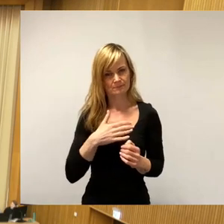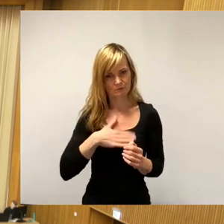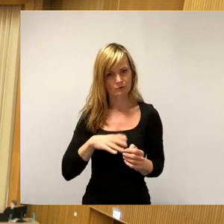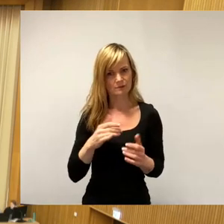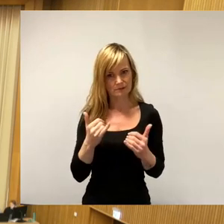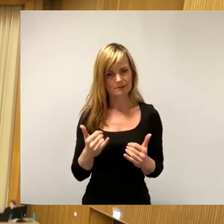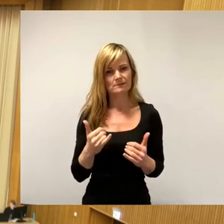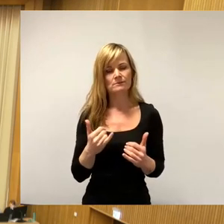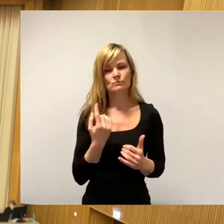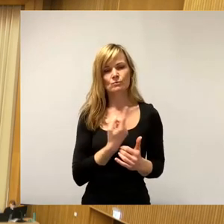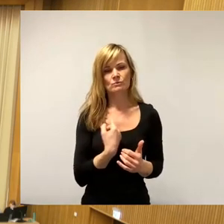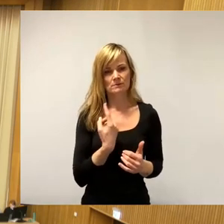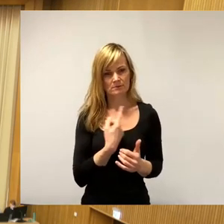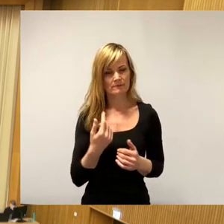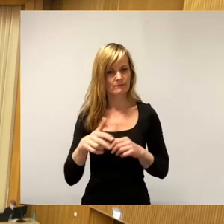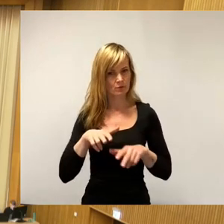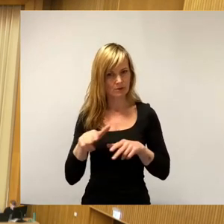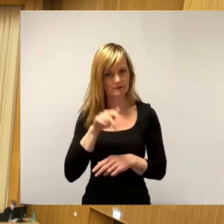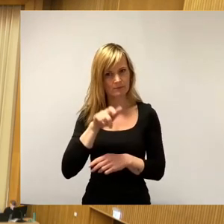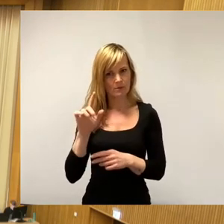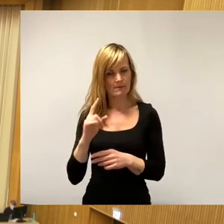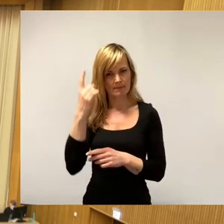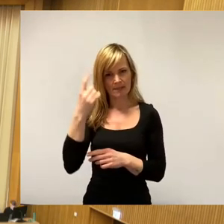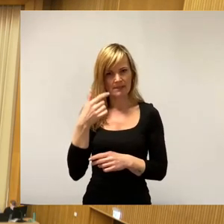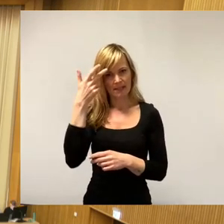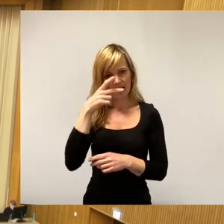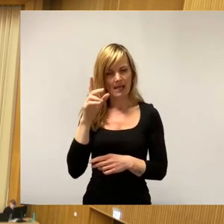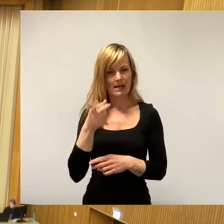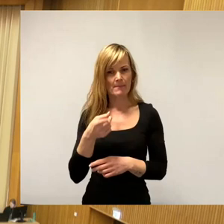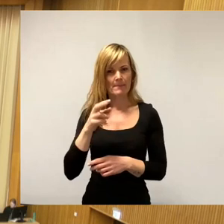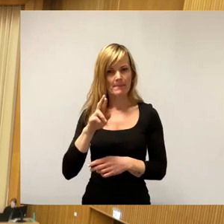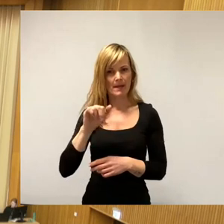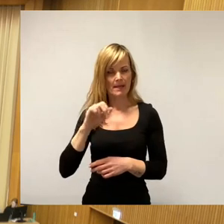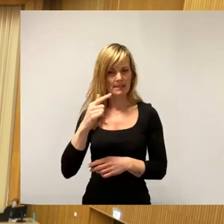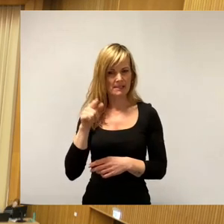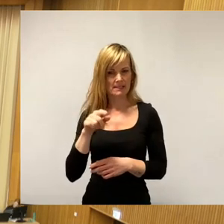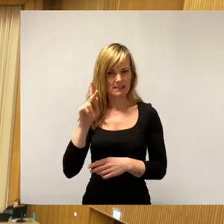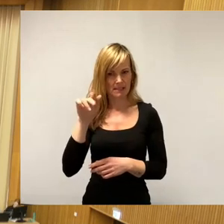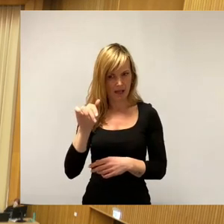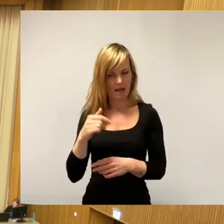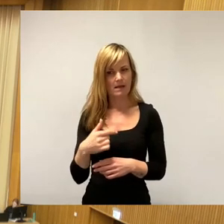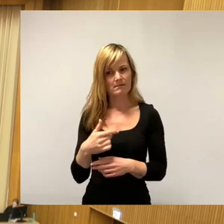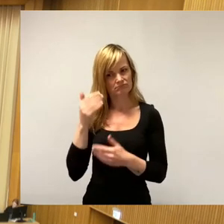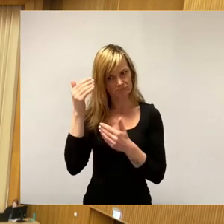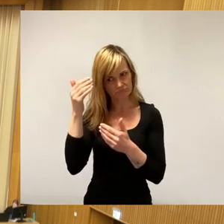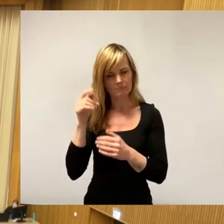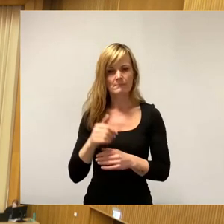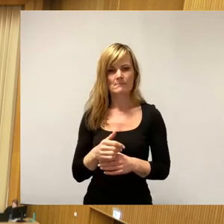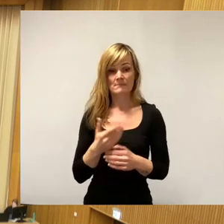unseren Wirtschaftsbürgermeister Herrn Pratzka loben. Er hat nämlich, nachdem das Thema in der Presse bekannt wurde,